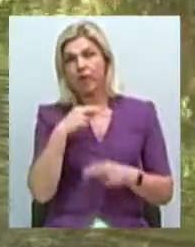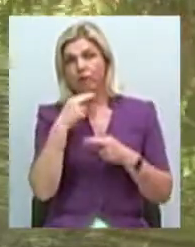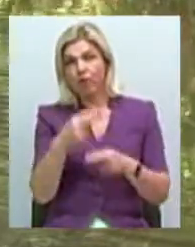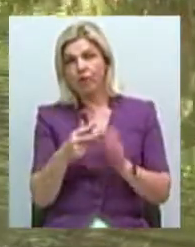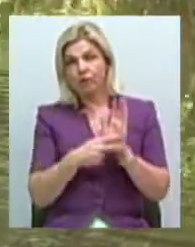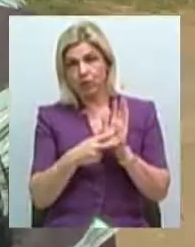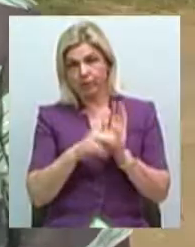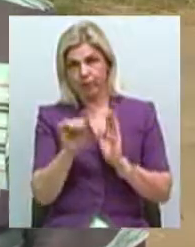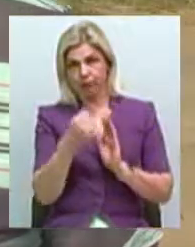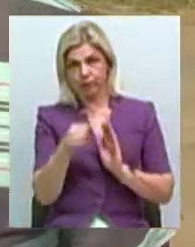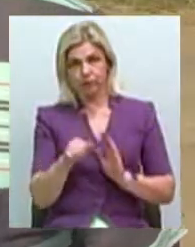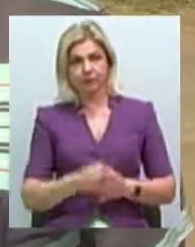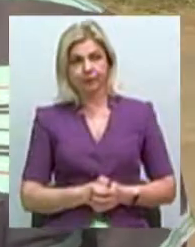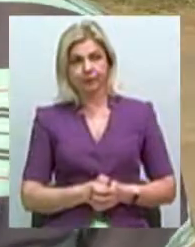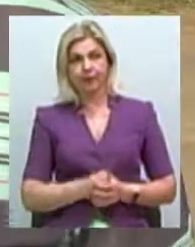серпня.